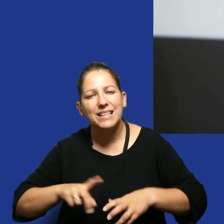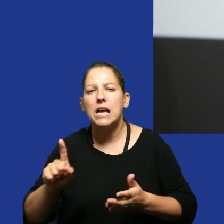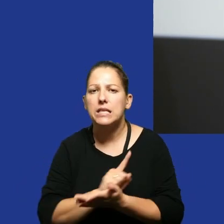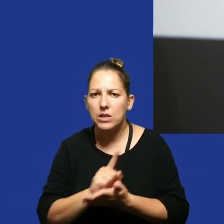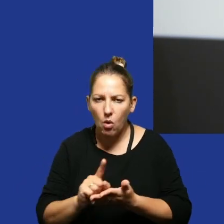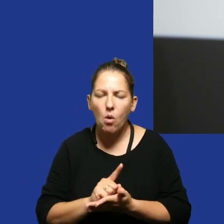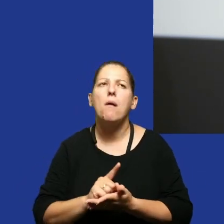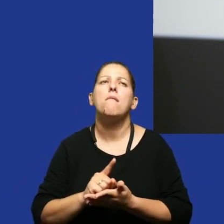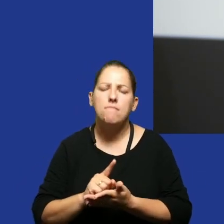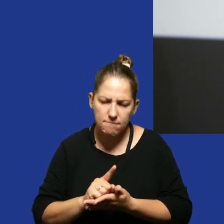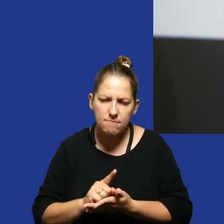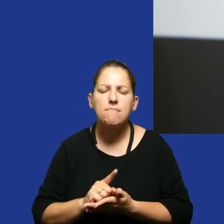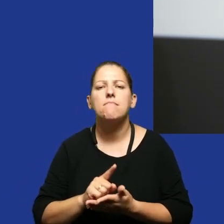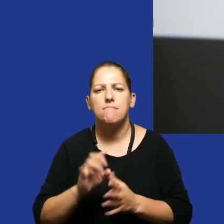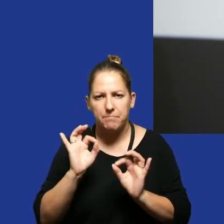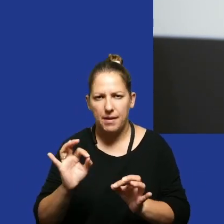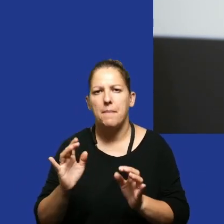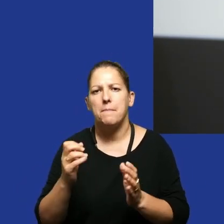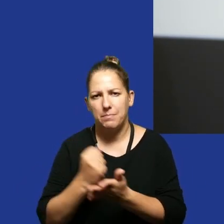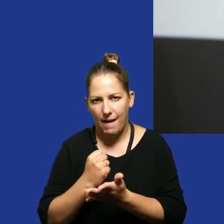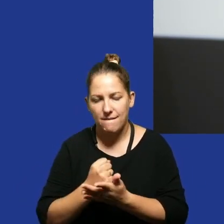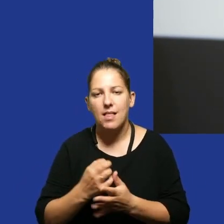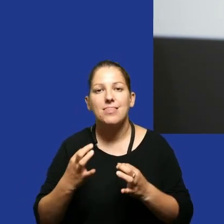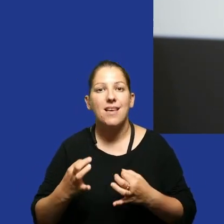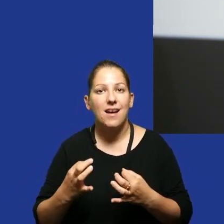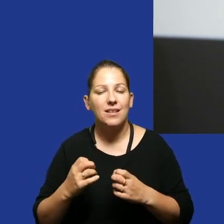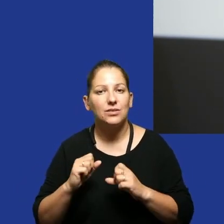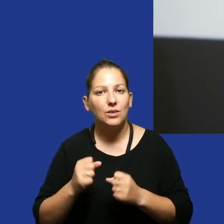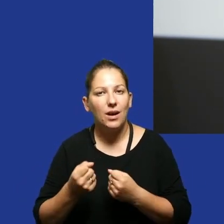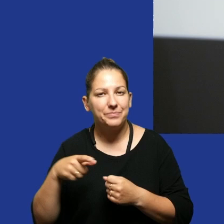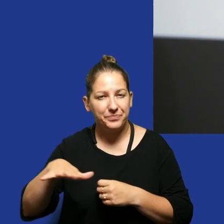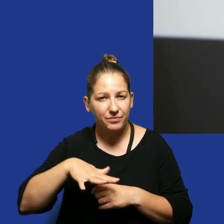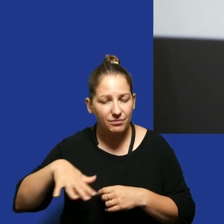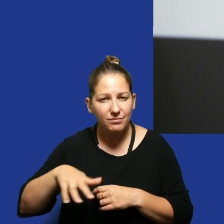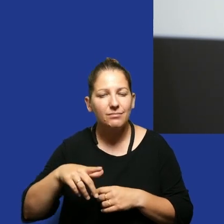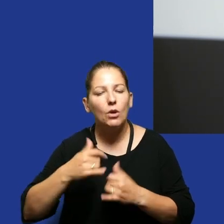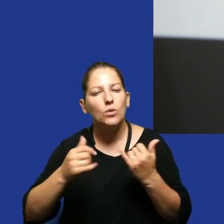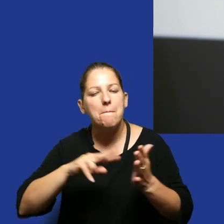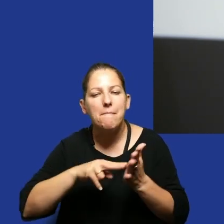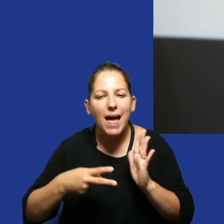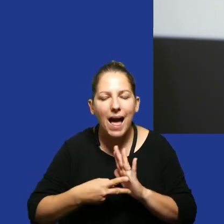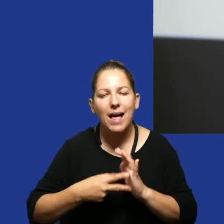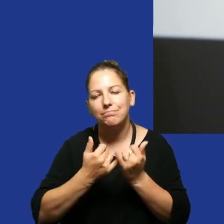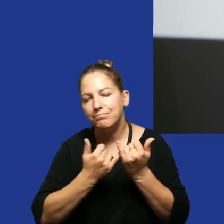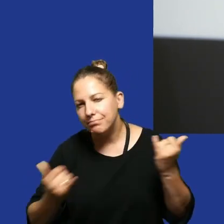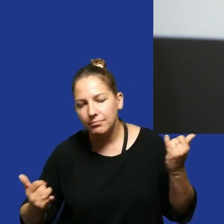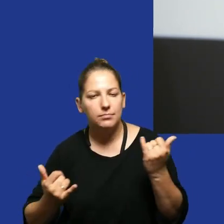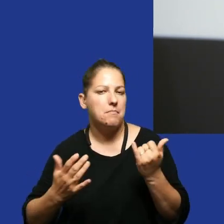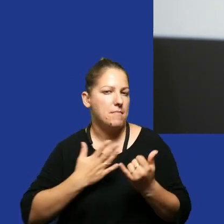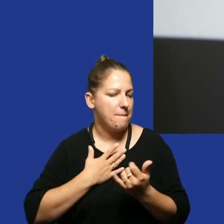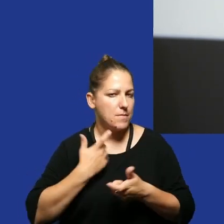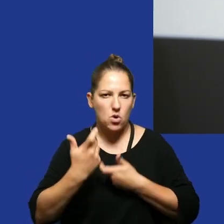najbardziej słuszna sprawa i teraz jak działam w Bankwatchu to my mamy całe strategie plany i w ogóle wszystko